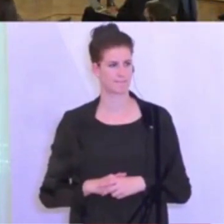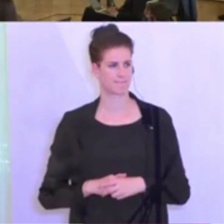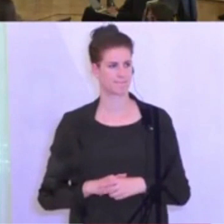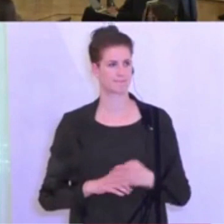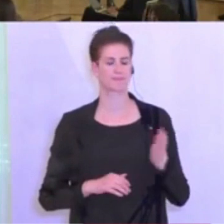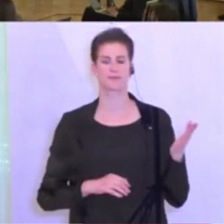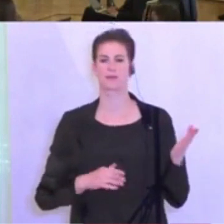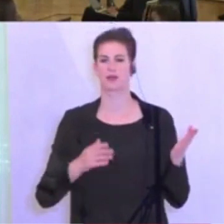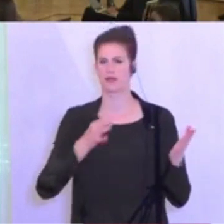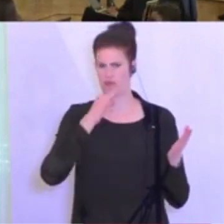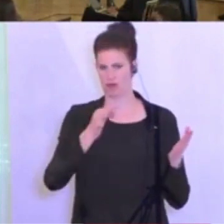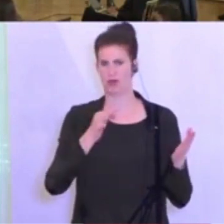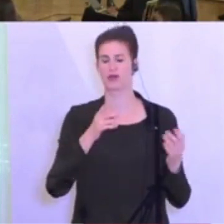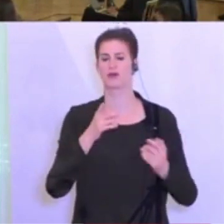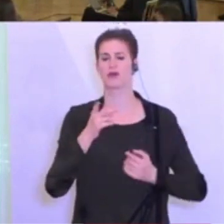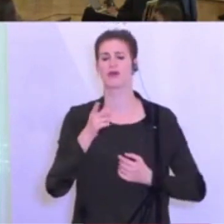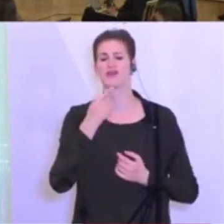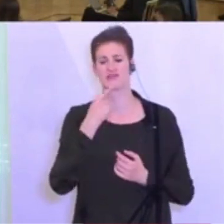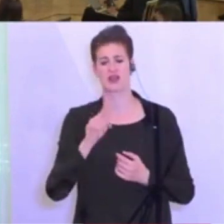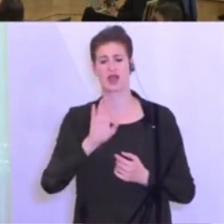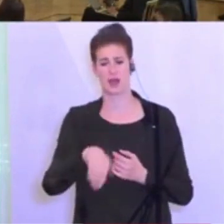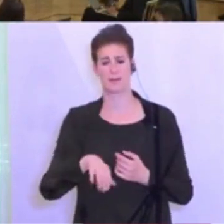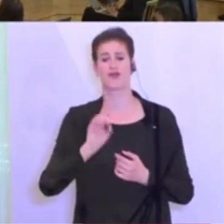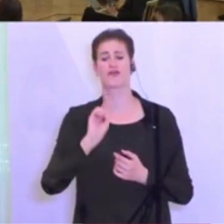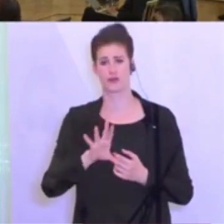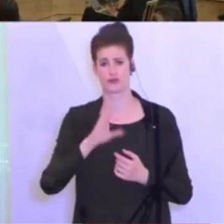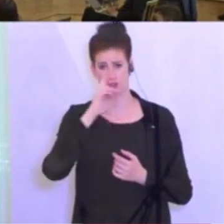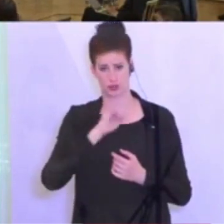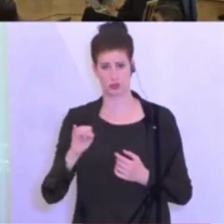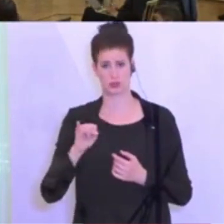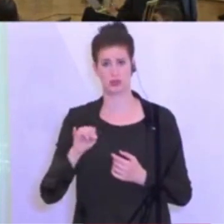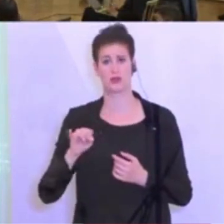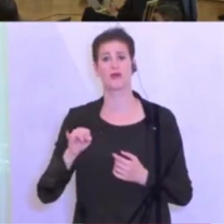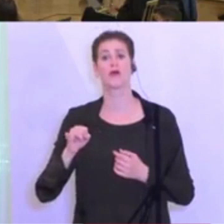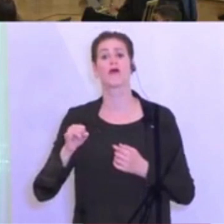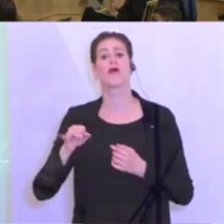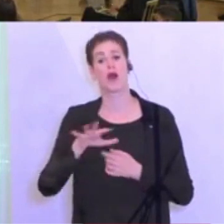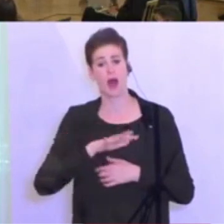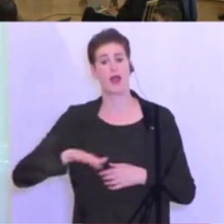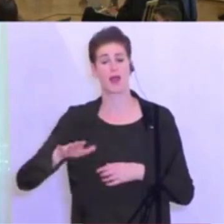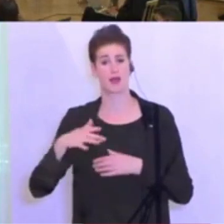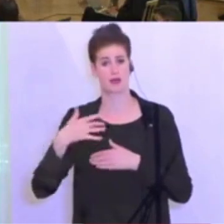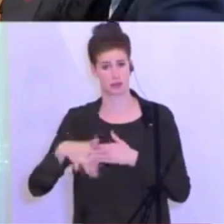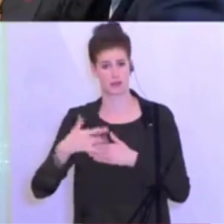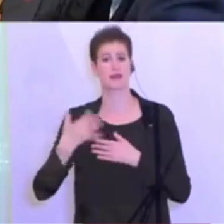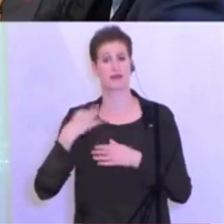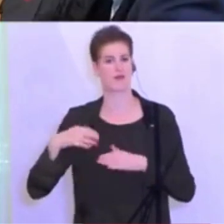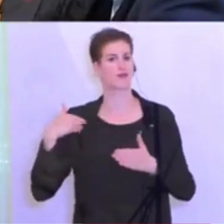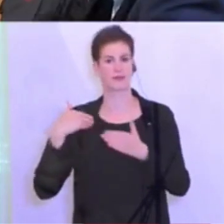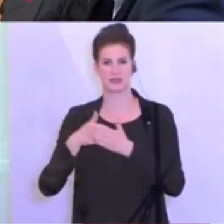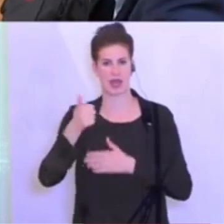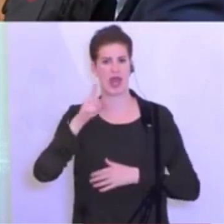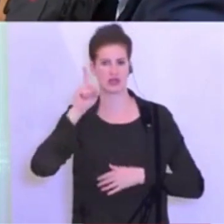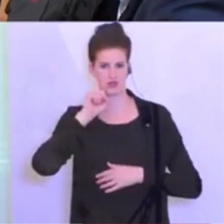Sie haben gesagt, ab 15. da dürfen alle wieder bis 1 Uhr in der Gastronomie aufsperren. Wie sieht es aus mit der Nachtgastronomie? Dürfen auch Clubs und